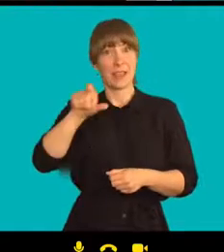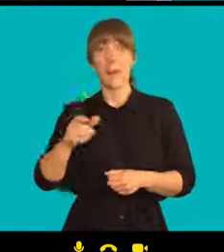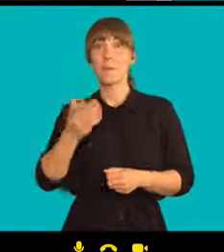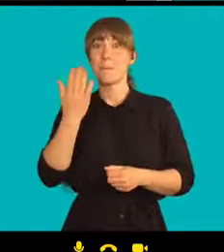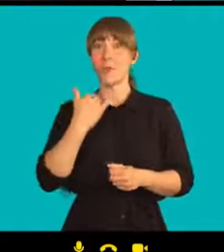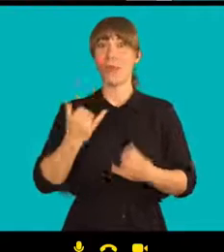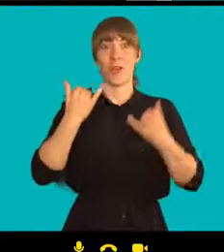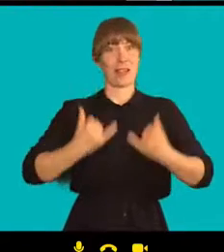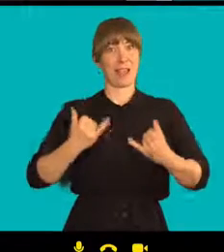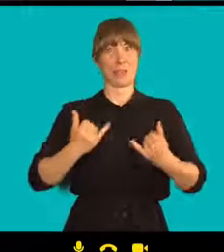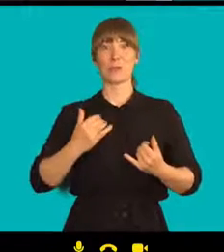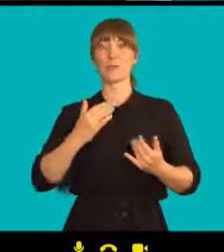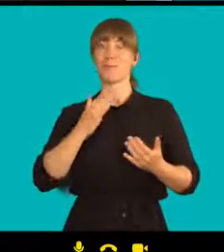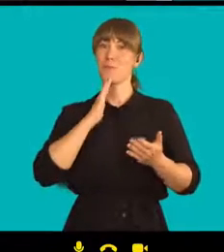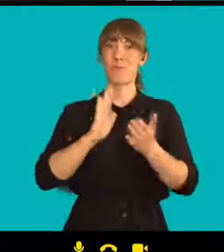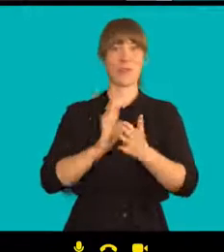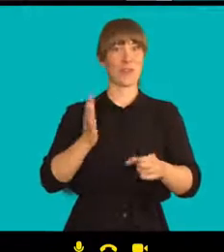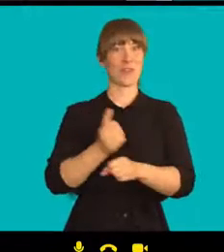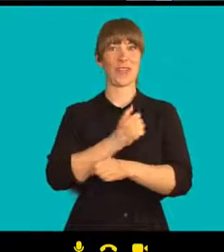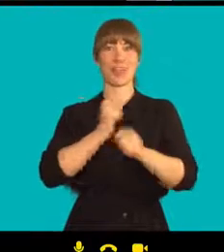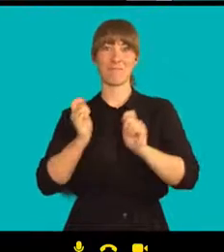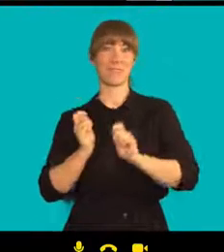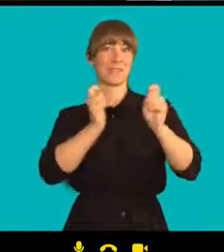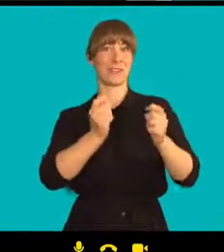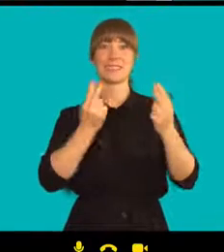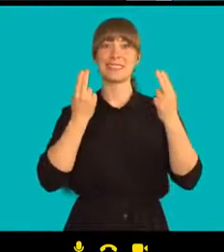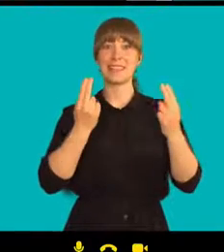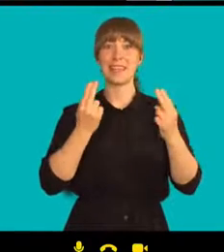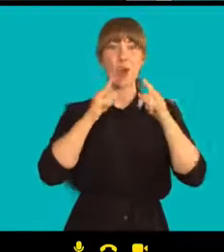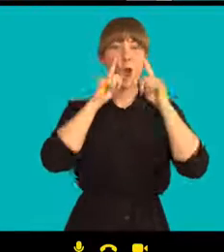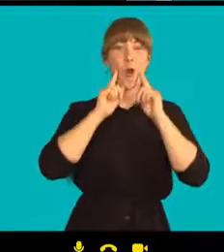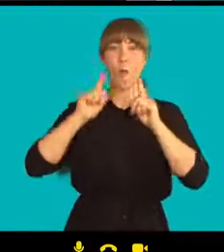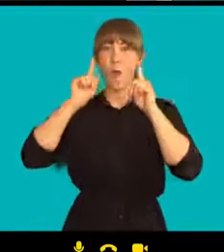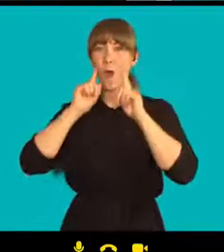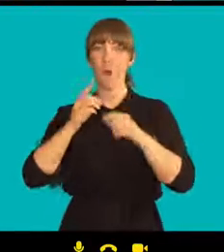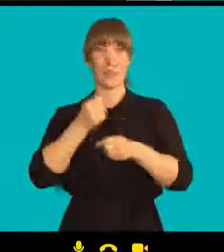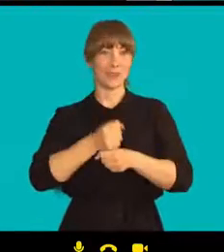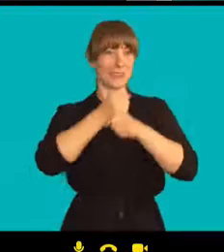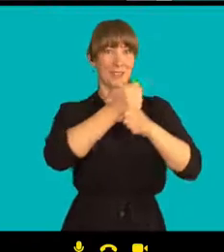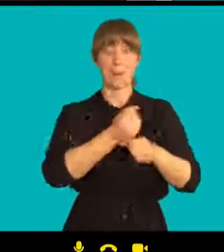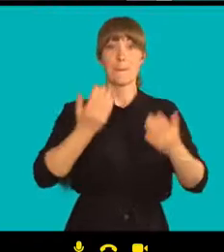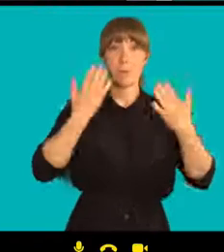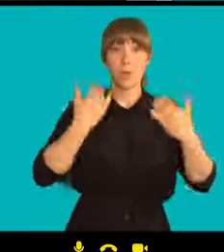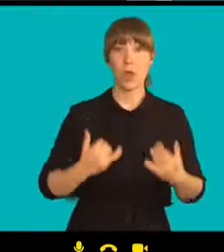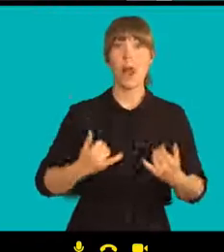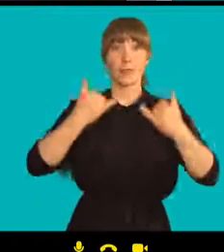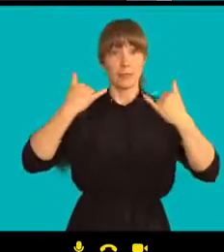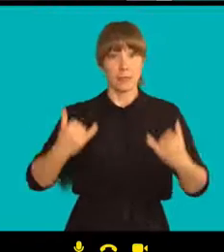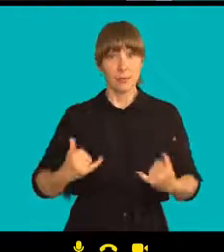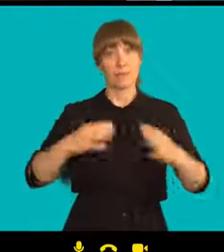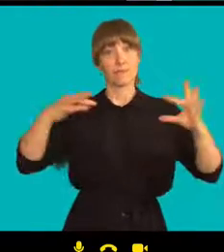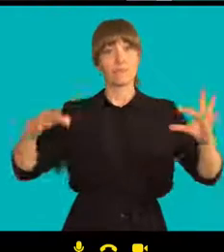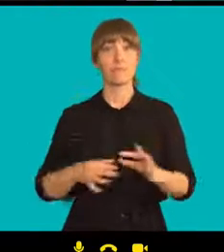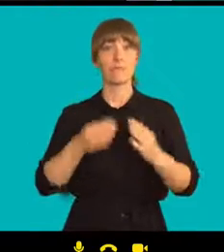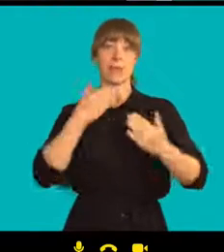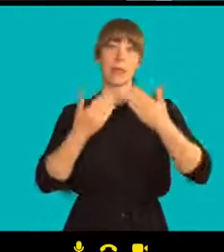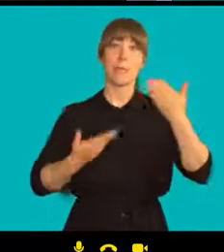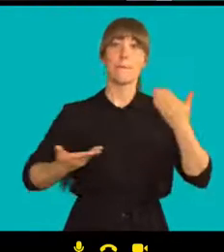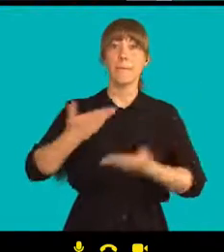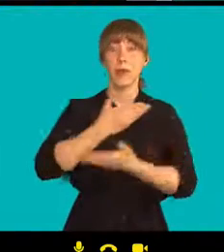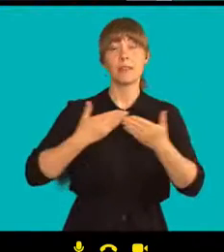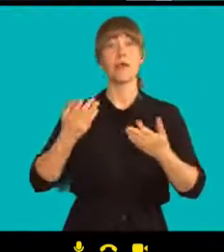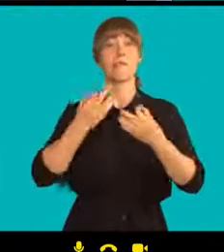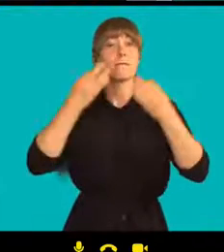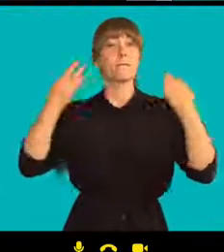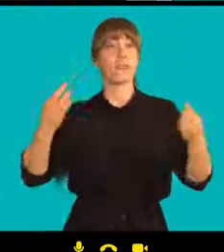lidskoprávní cenu homo hominy. A v následující hodině budeme právě o filmu i o tom tématu samotném debatovat se